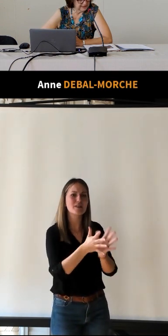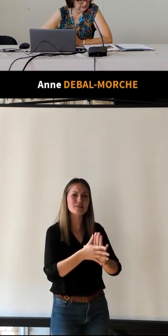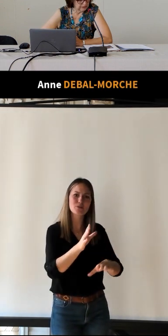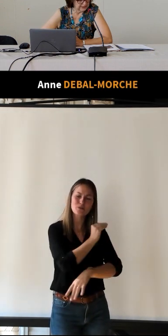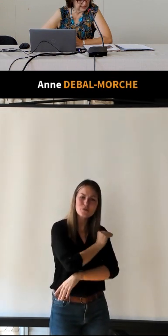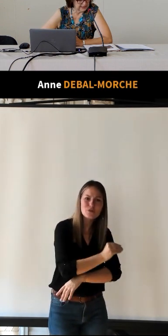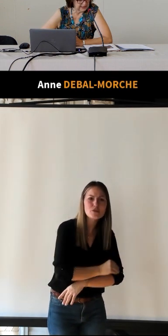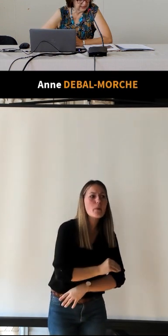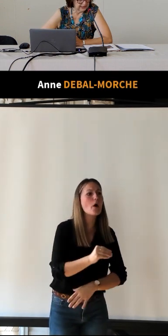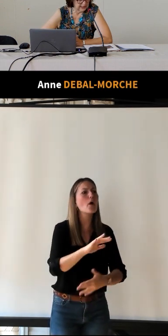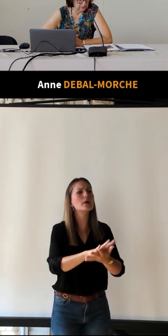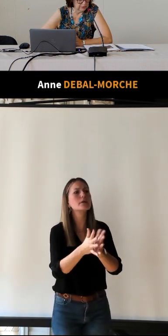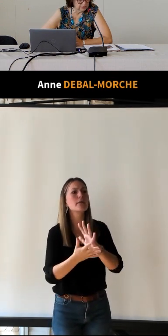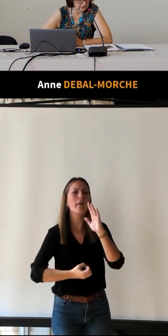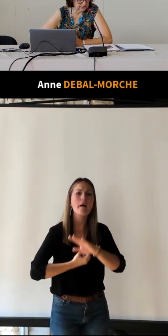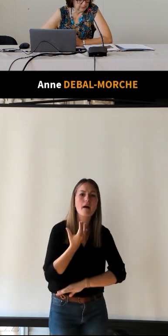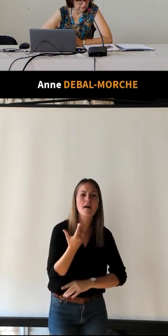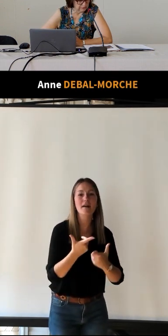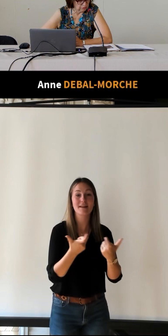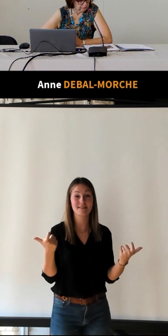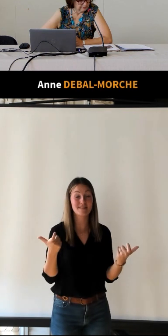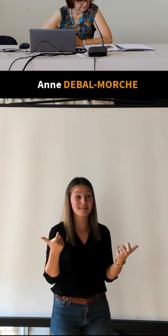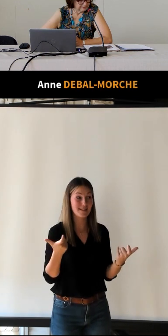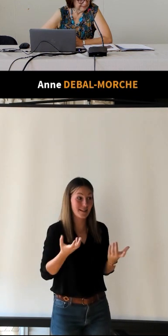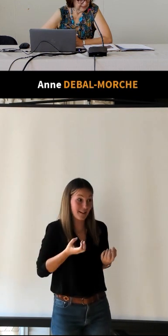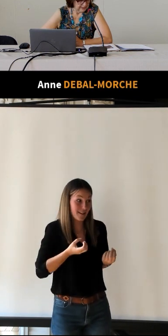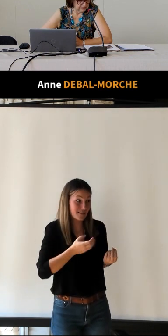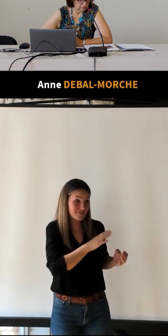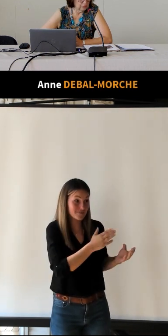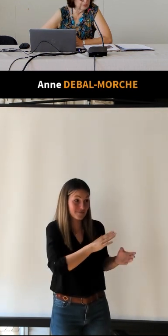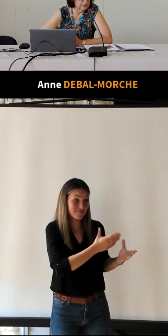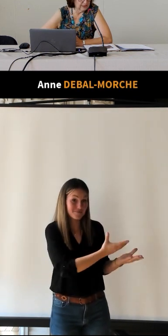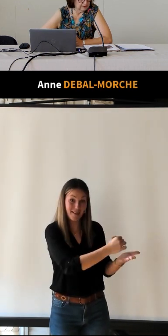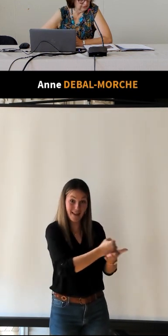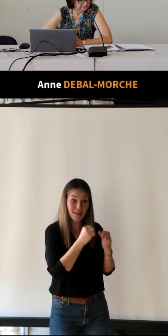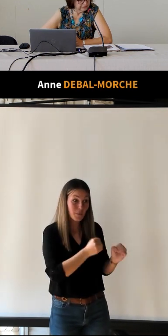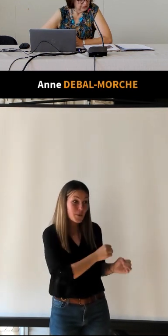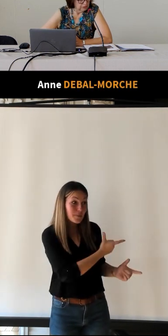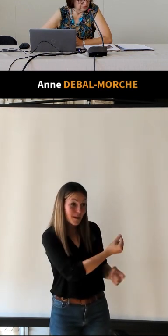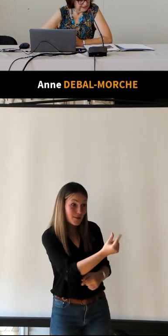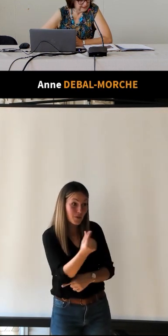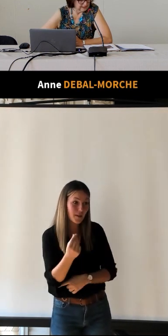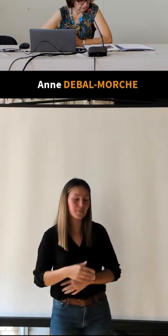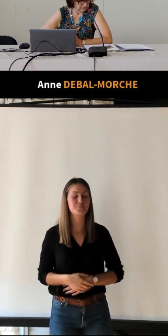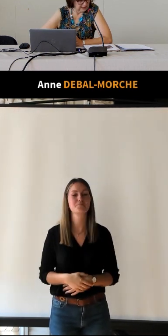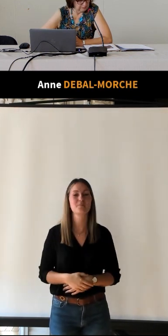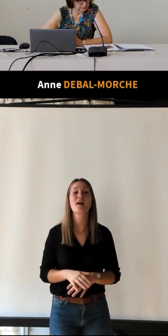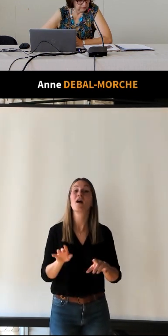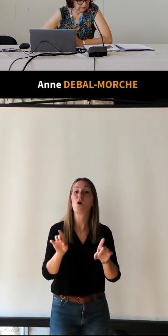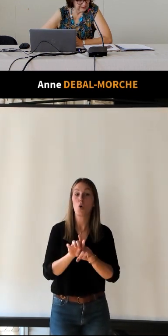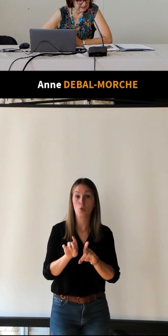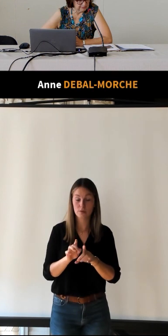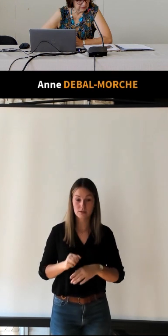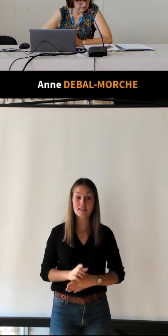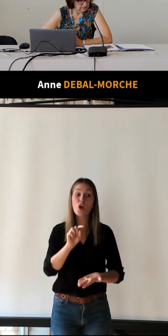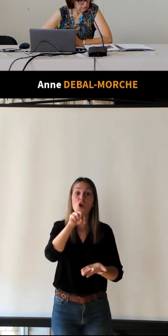manifestations artistiques et aux besoins nous les provoquerons. Et surtout, le plus important, nous installerons un bureau